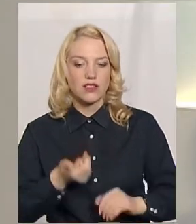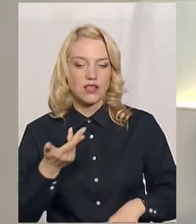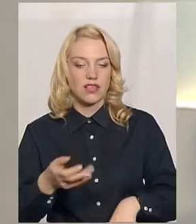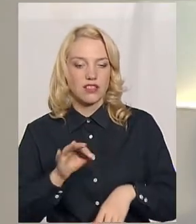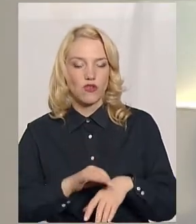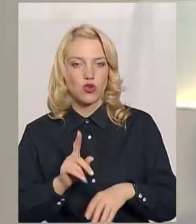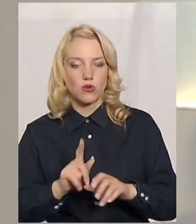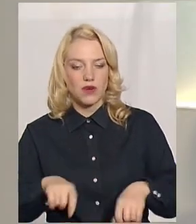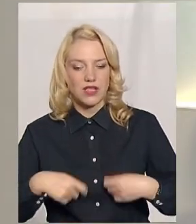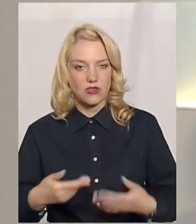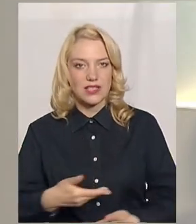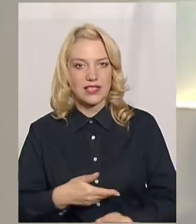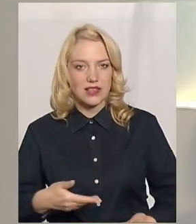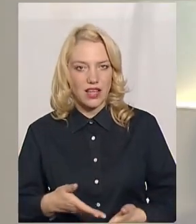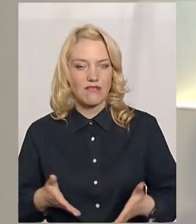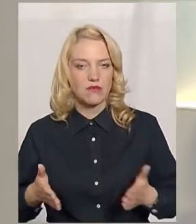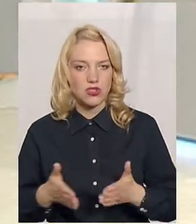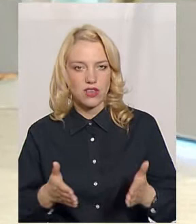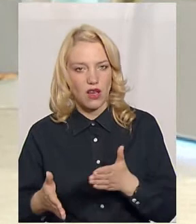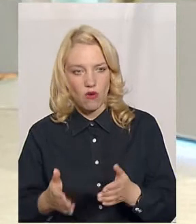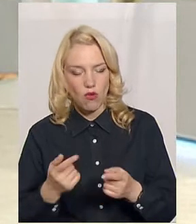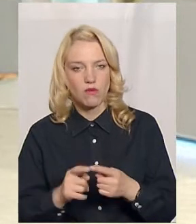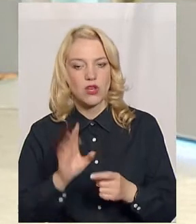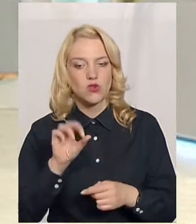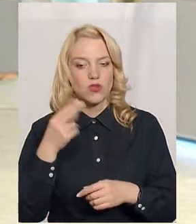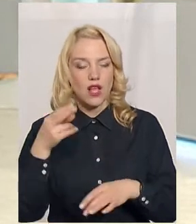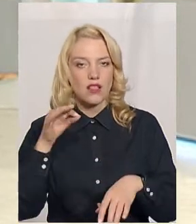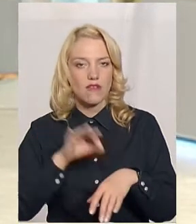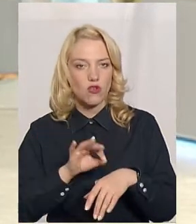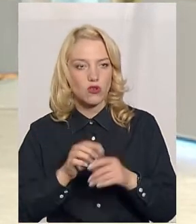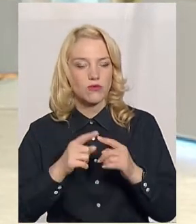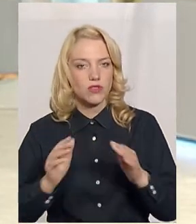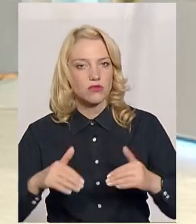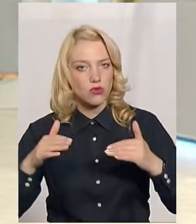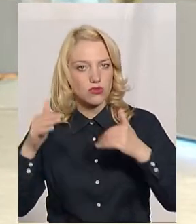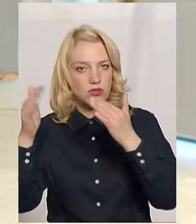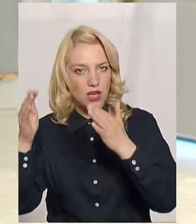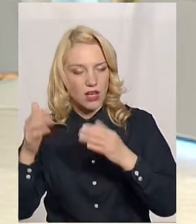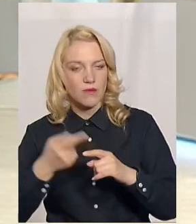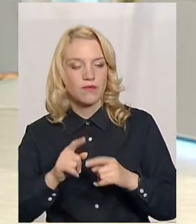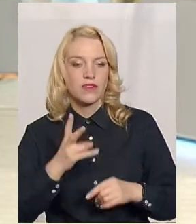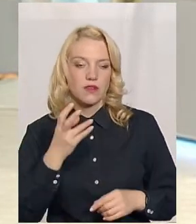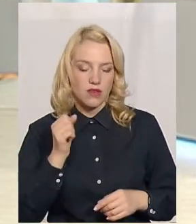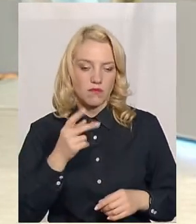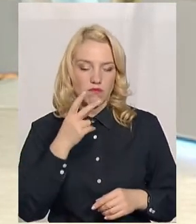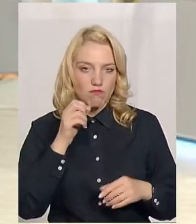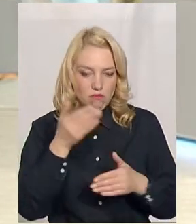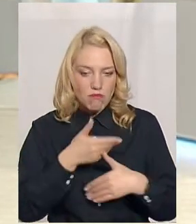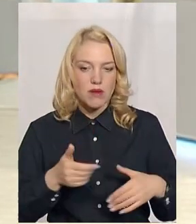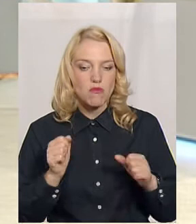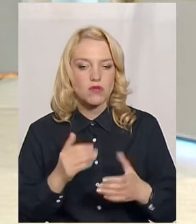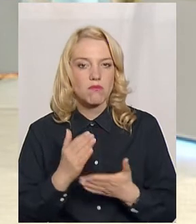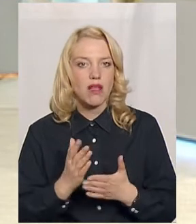передаються статевим шляхом, соціальних хвороб, зростає. І на фоні цього напруження ми можемо мати зростання.